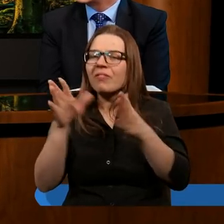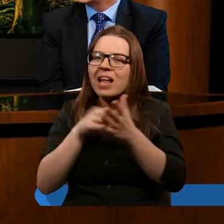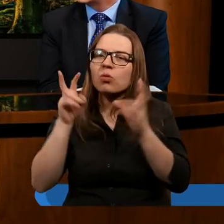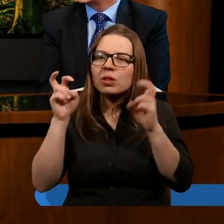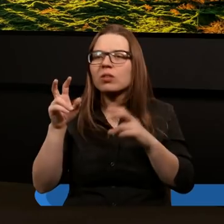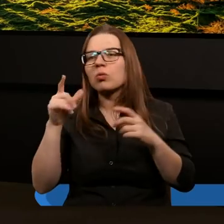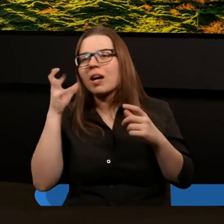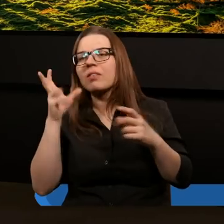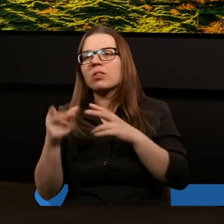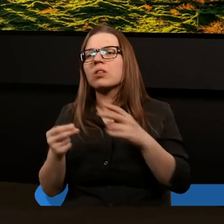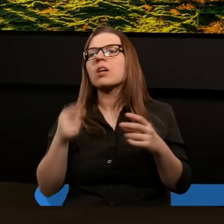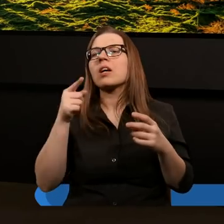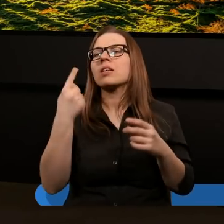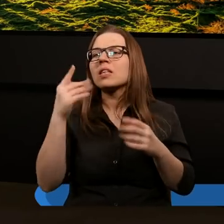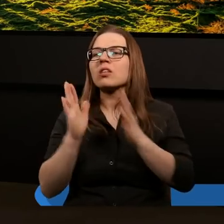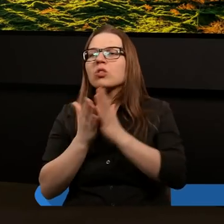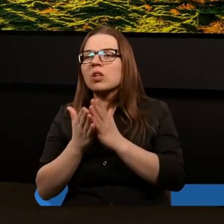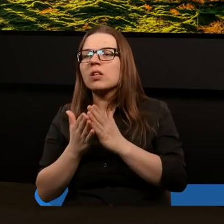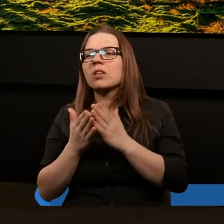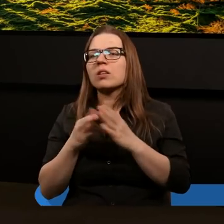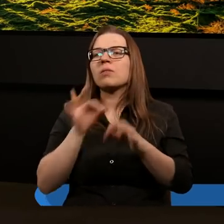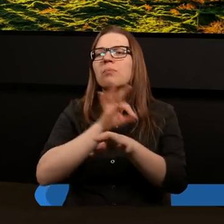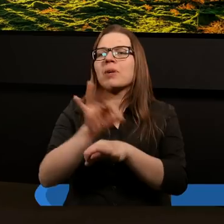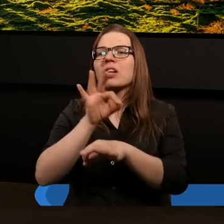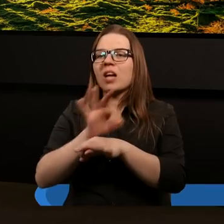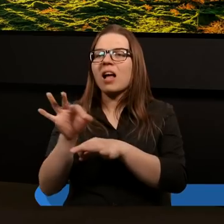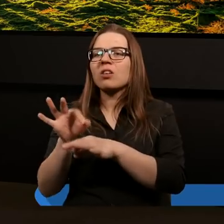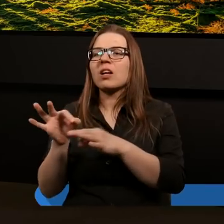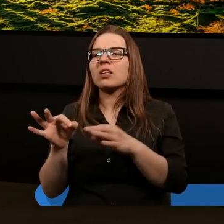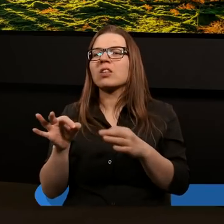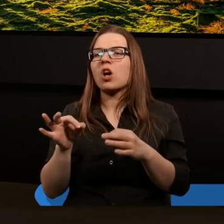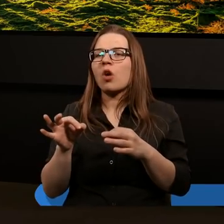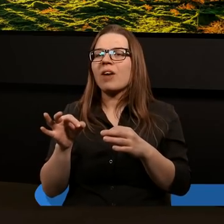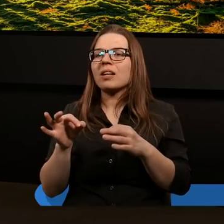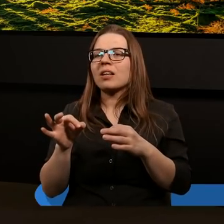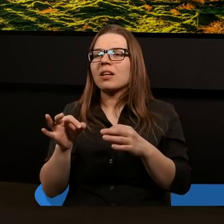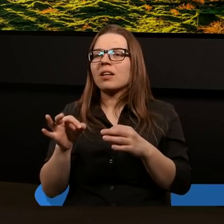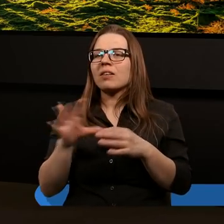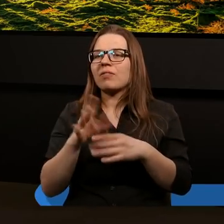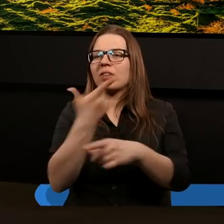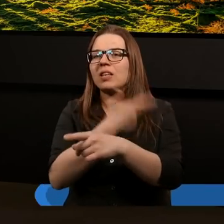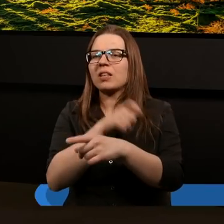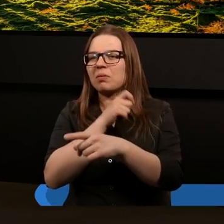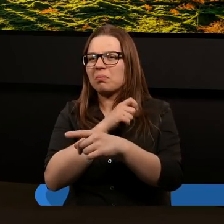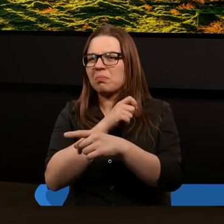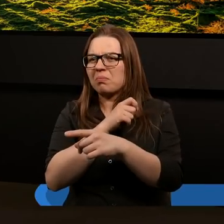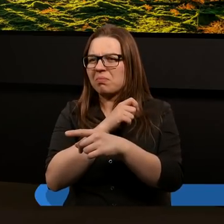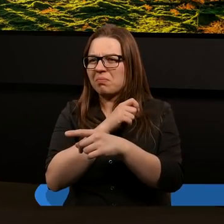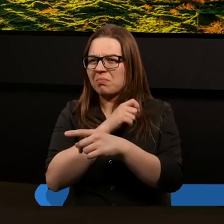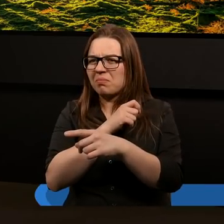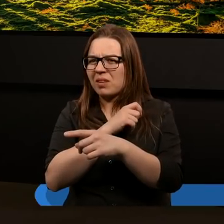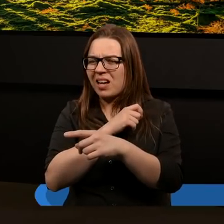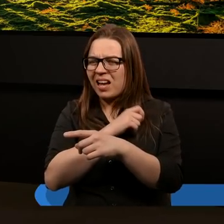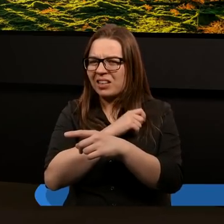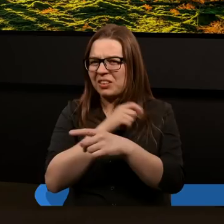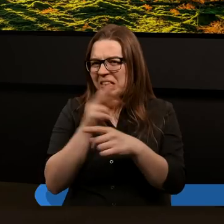tytułów, ale była jedna książka o prześladowaniach w Hiszpanii, tam na tych